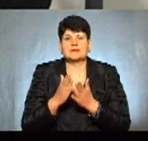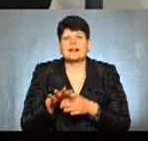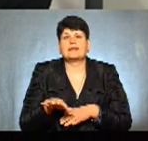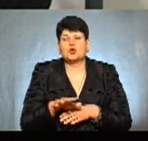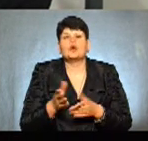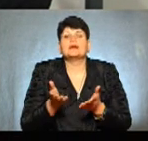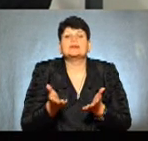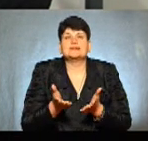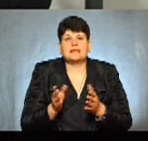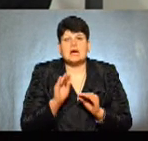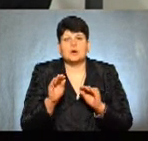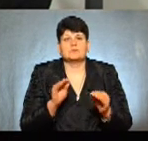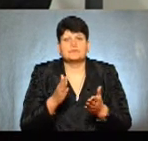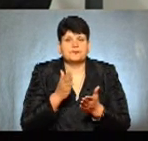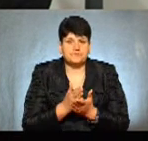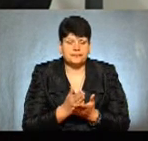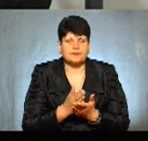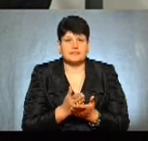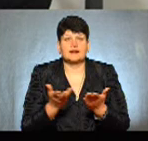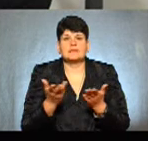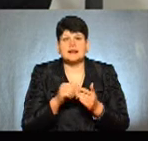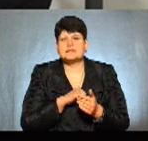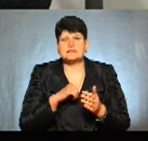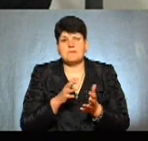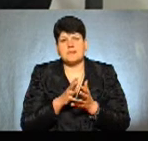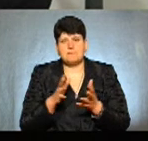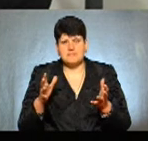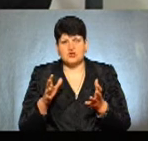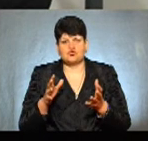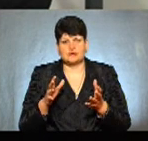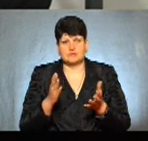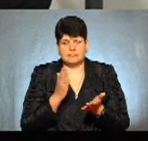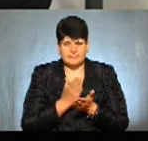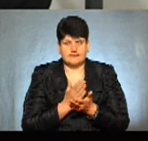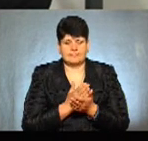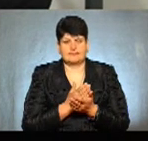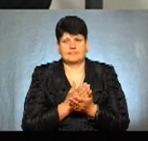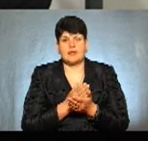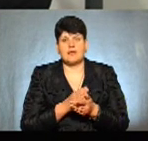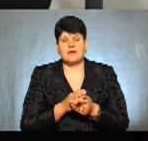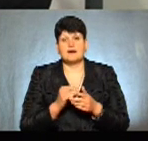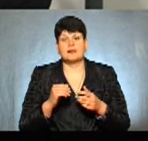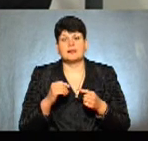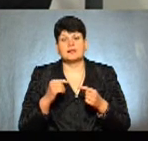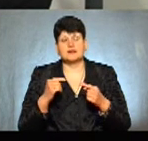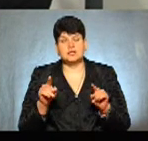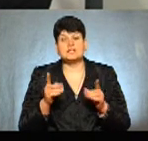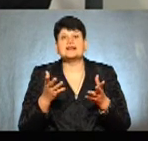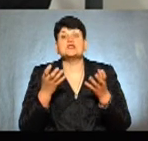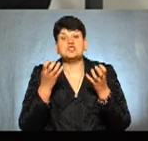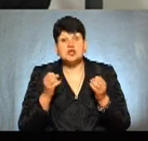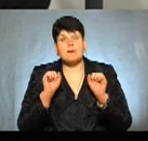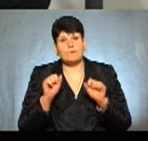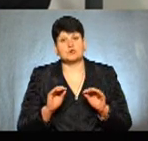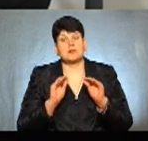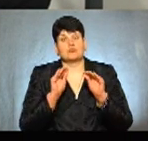вони іменно розміщені, де саме більше скупчення є. І альтернатива тому, де можна ще розмістити, а де